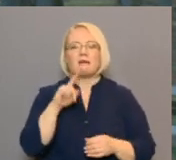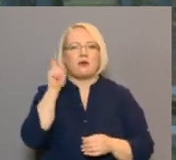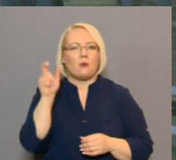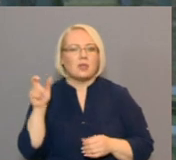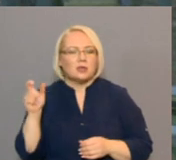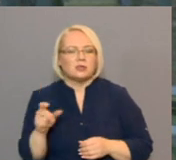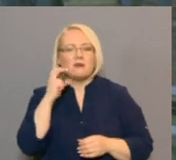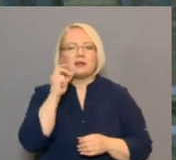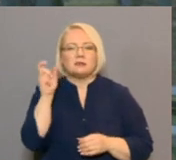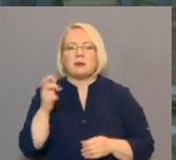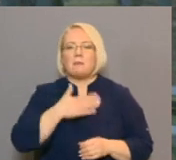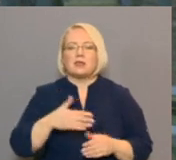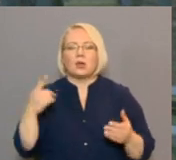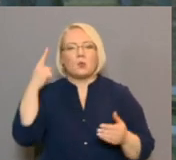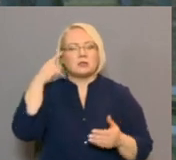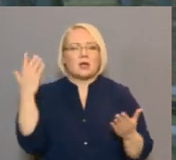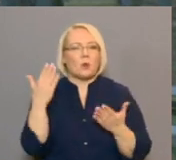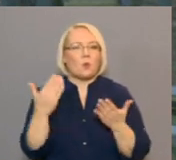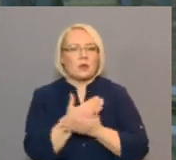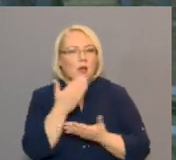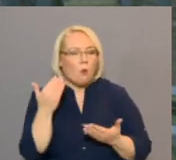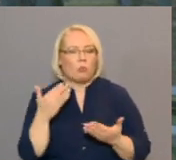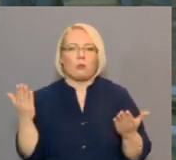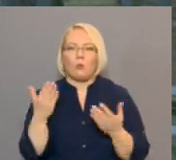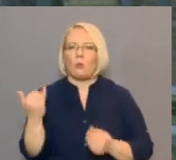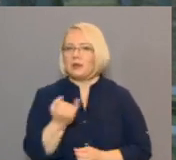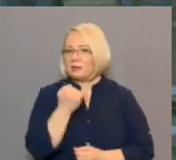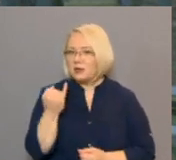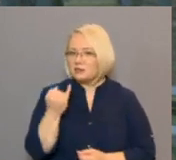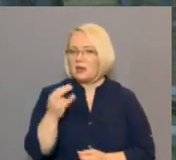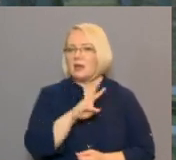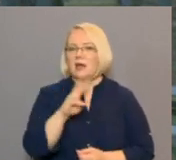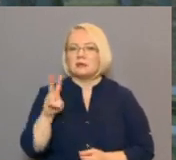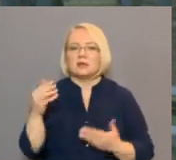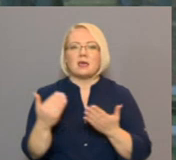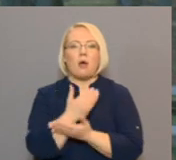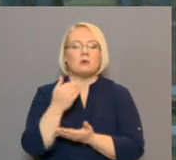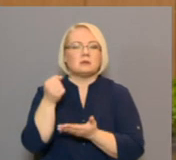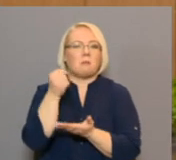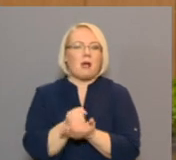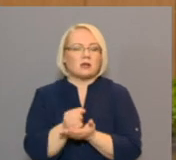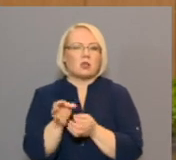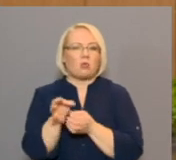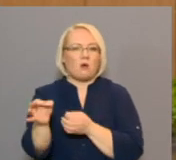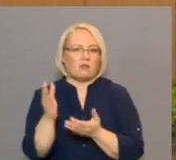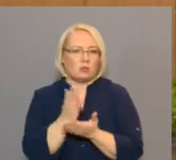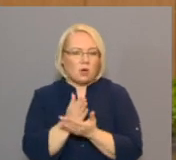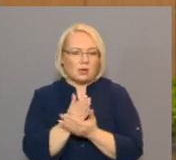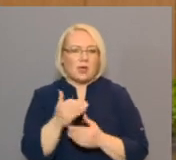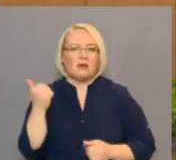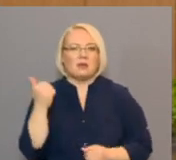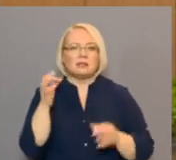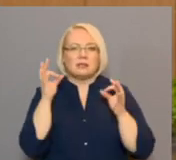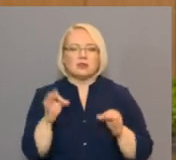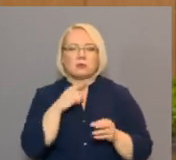uzzināt kaut ko jaunu, kaut ko interesantu, kas ir jaunas pagastā, novadā. Viņas tiešām ir braukt,